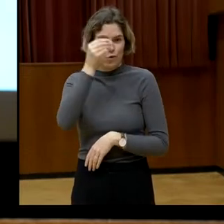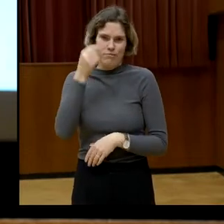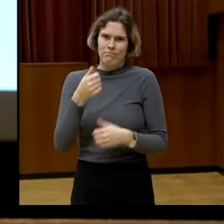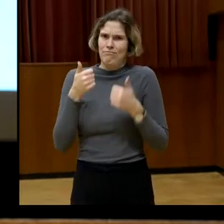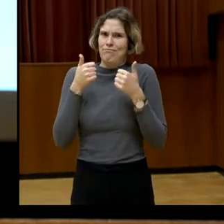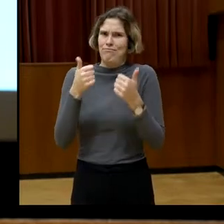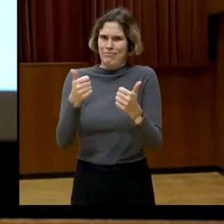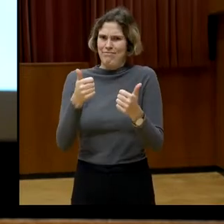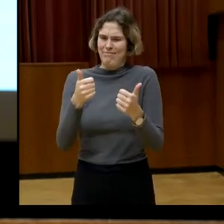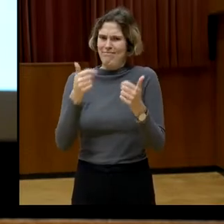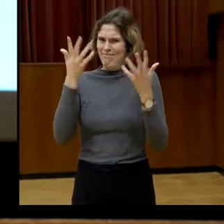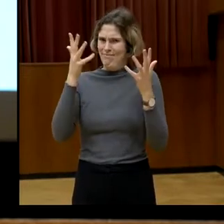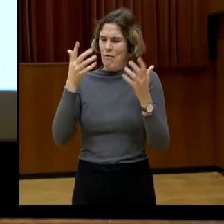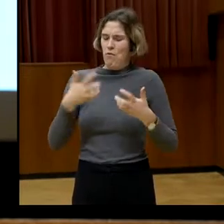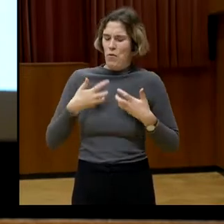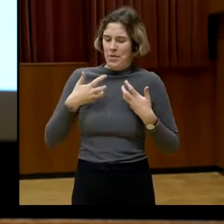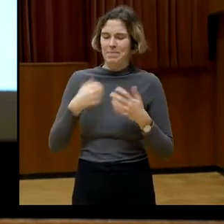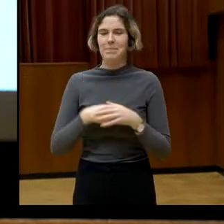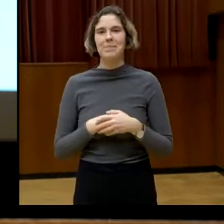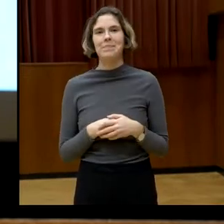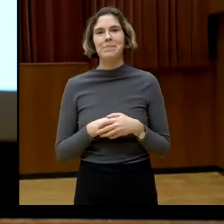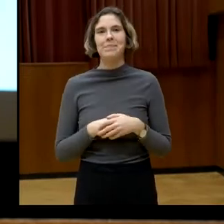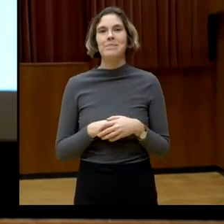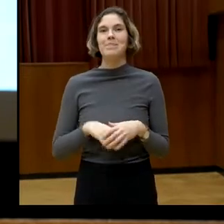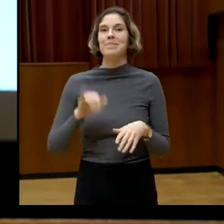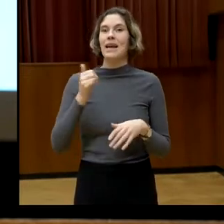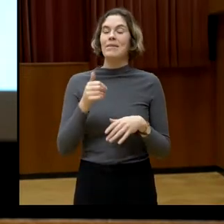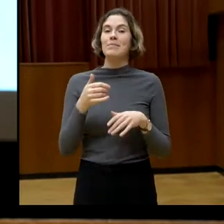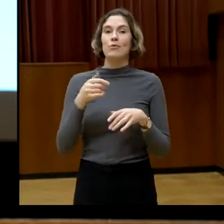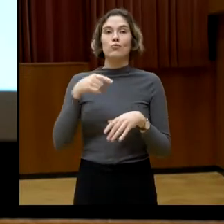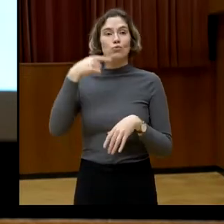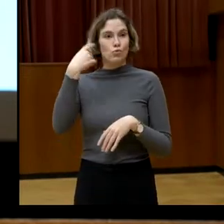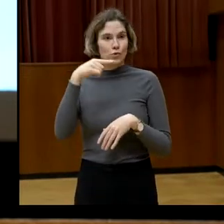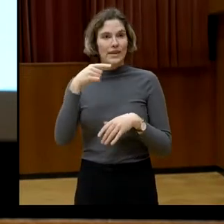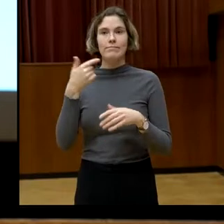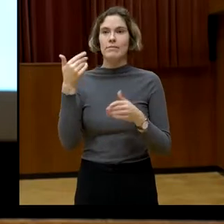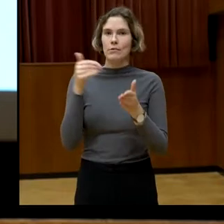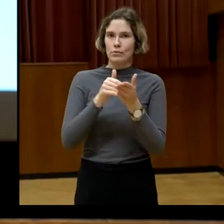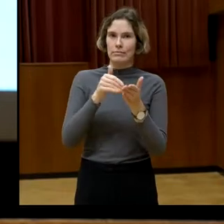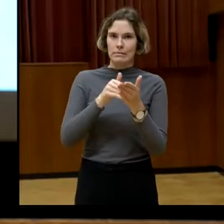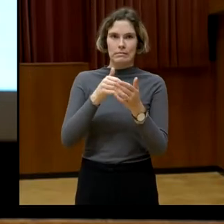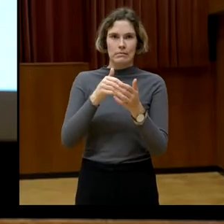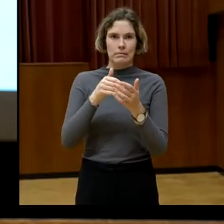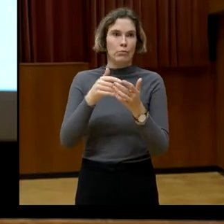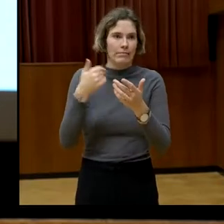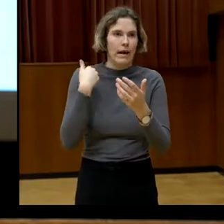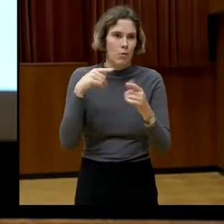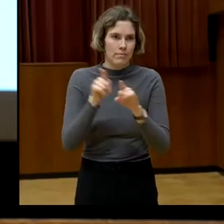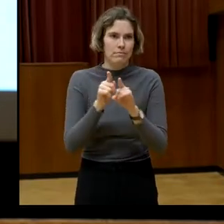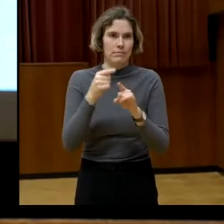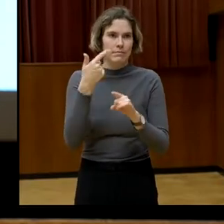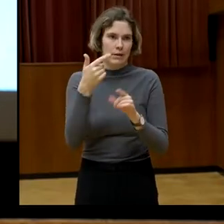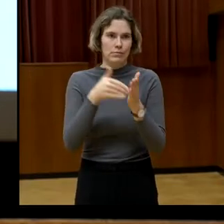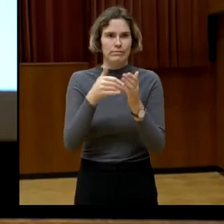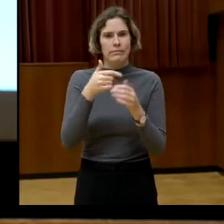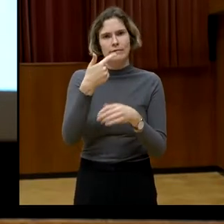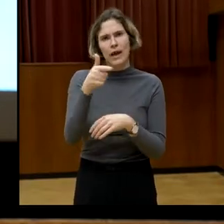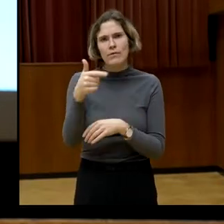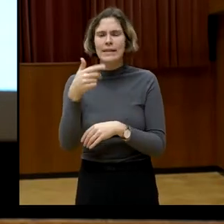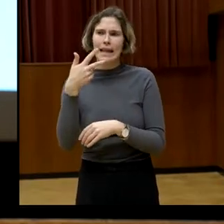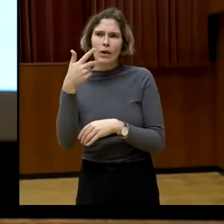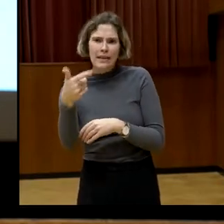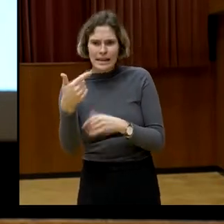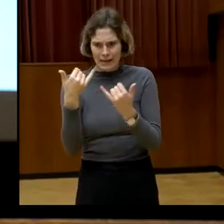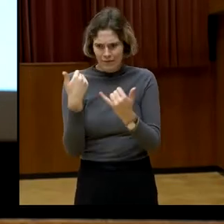Ja, die Studie hat uns 2022 und 2023 beschäftigt. Teil der Hausaufgabe, wie wir vorher schon gehört haben, war ja ein Bild zu